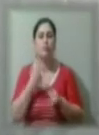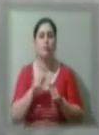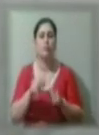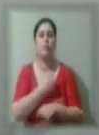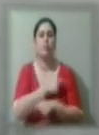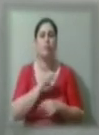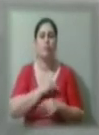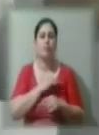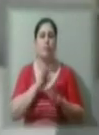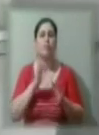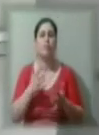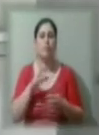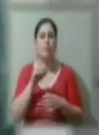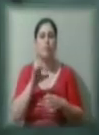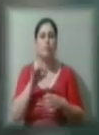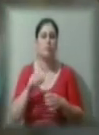масового зараження.